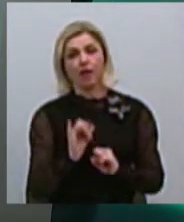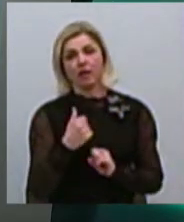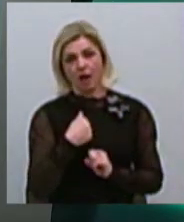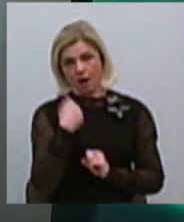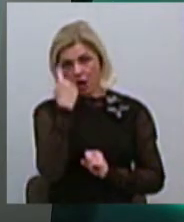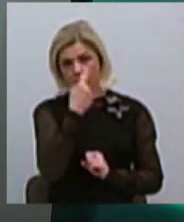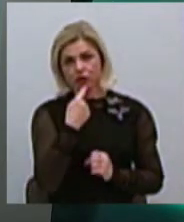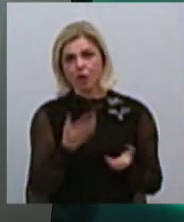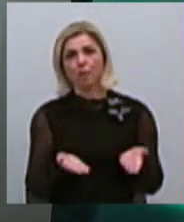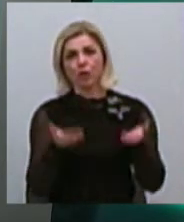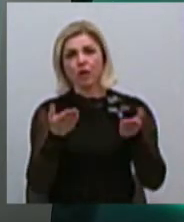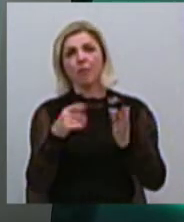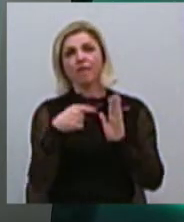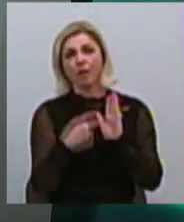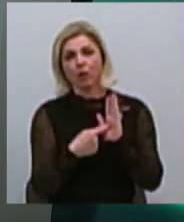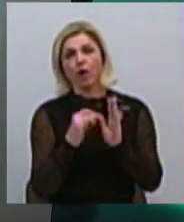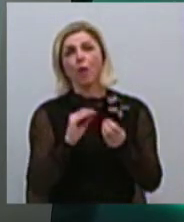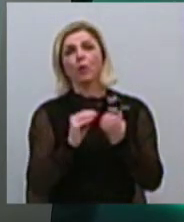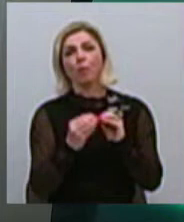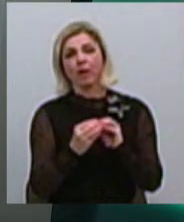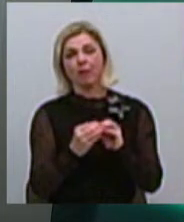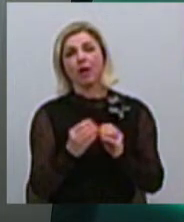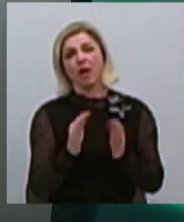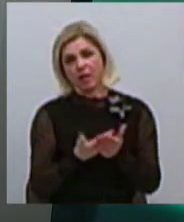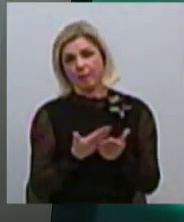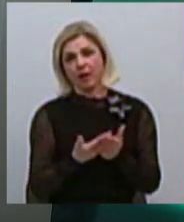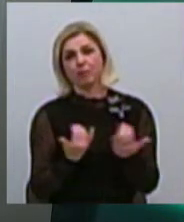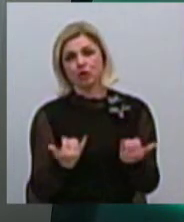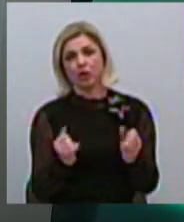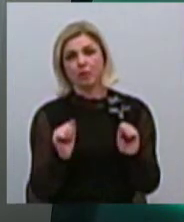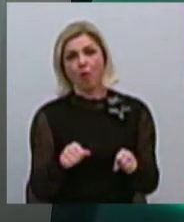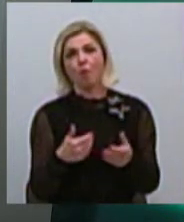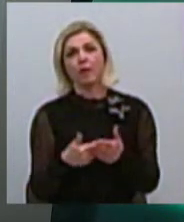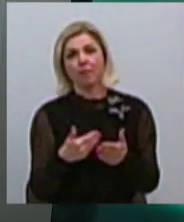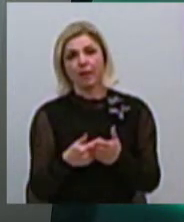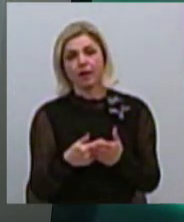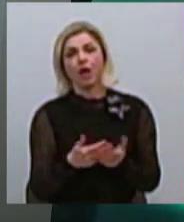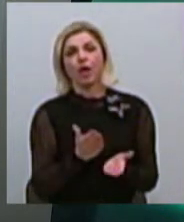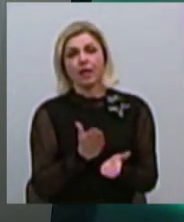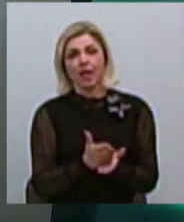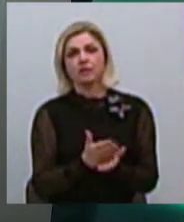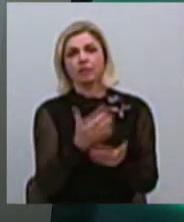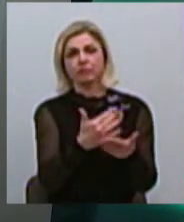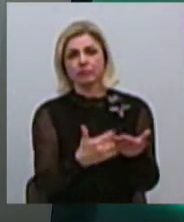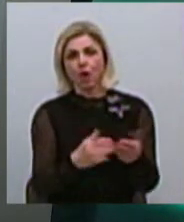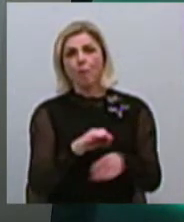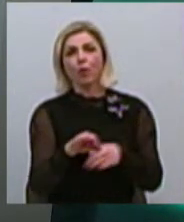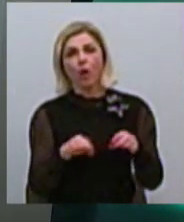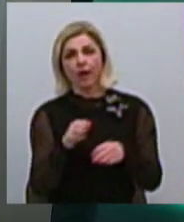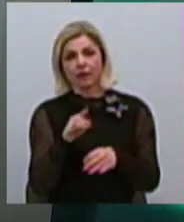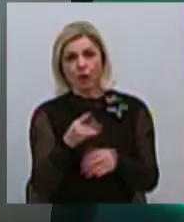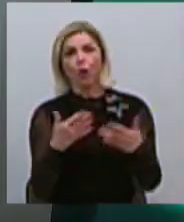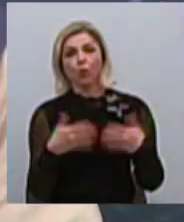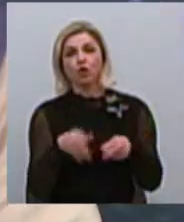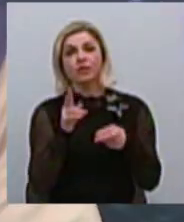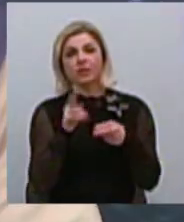подіймав і проблеми, с которими сталкивався. Наприклад, можу привести сейчас пример. Существует ряд проектов, вже завершенных,